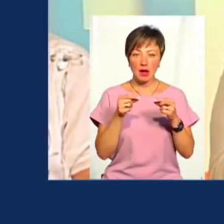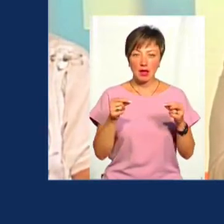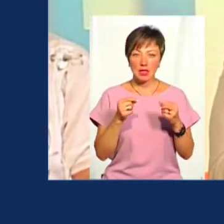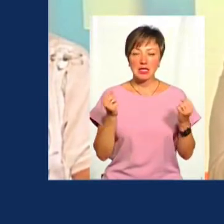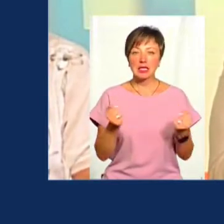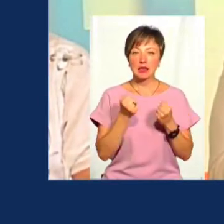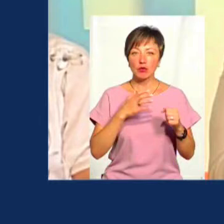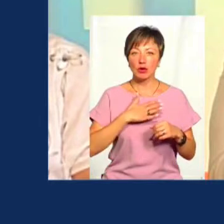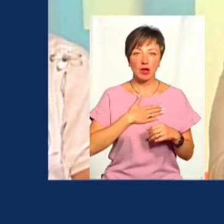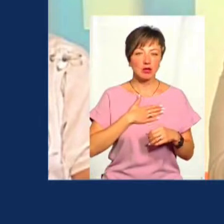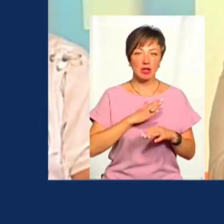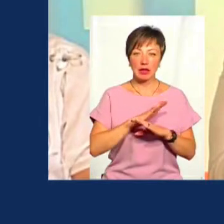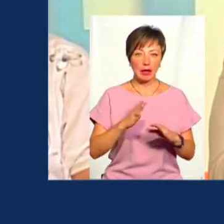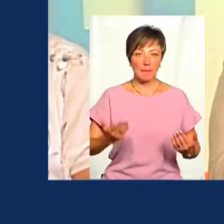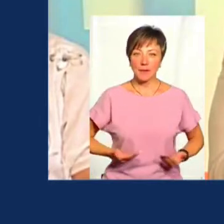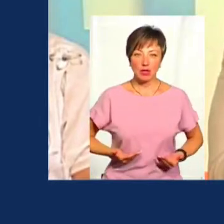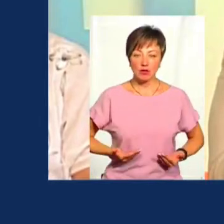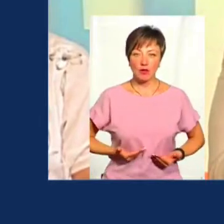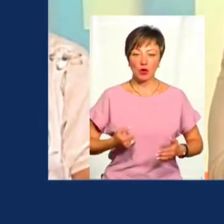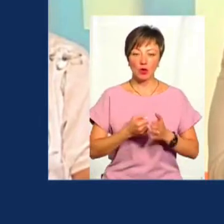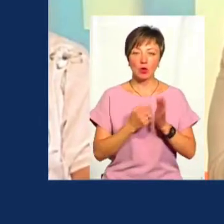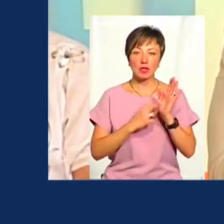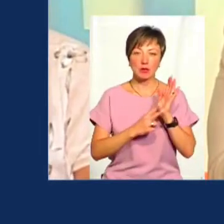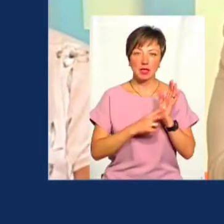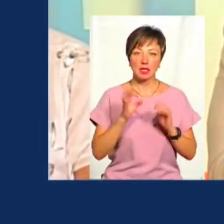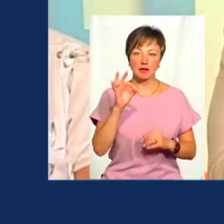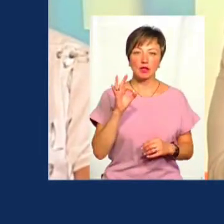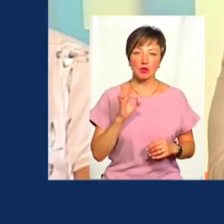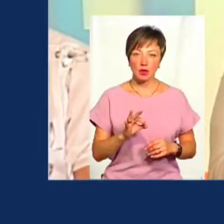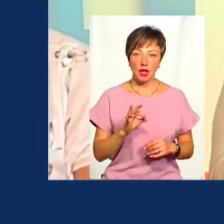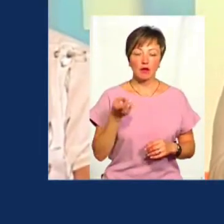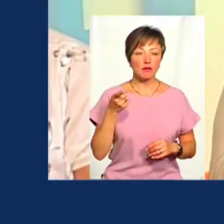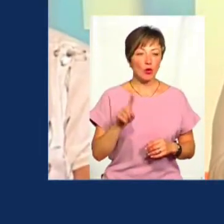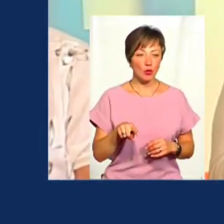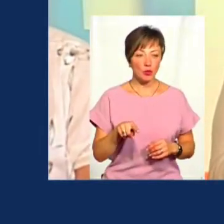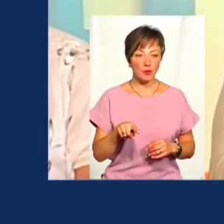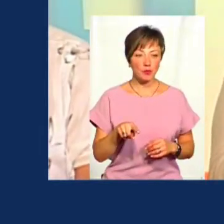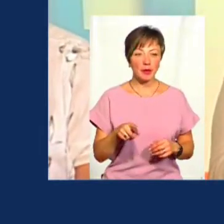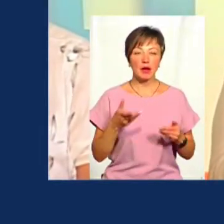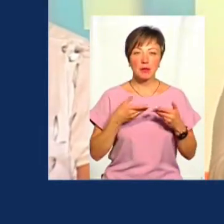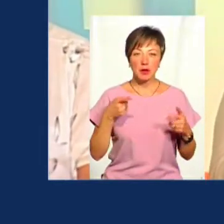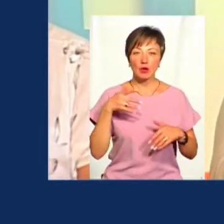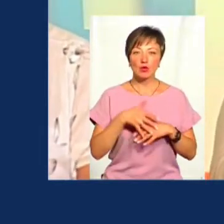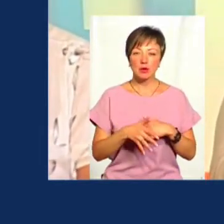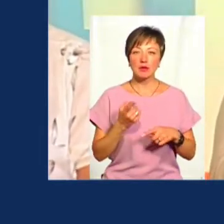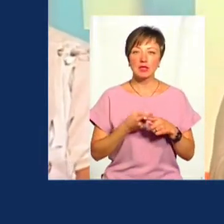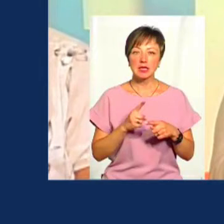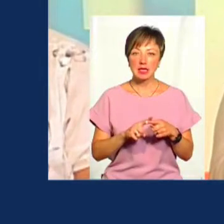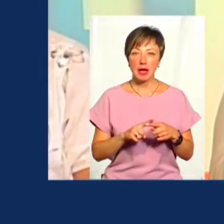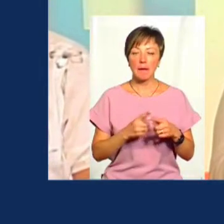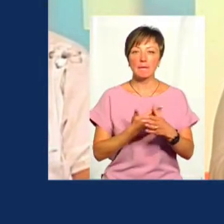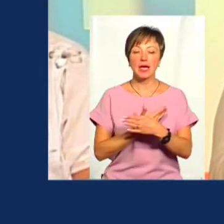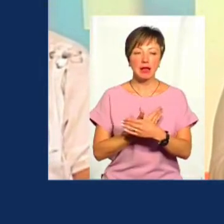зиму нашу не переживає, а то й до 70%. Тому ми розуміємо, що ці